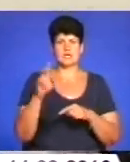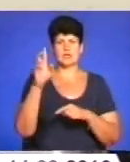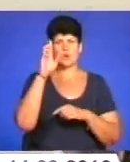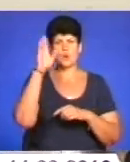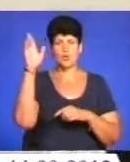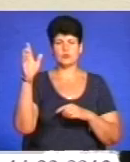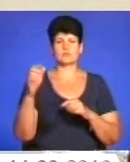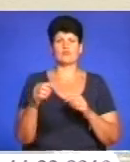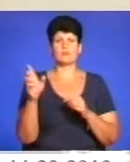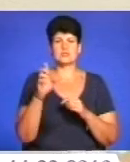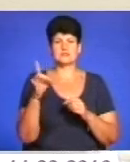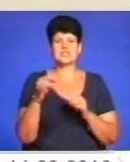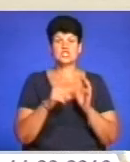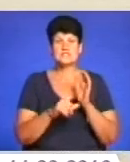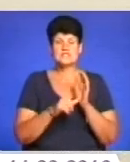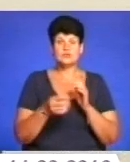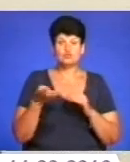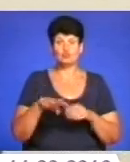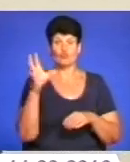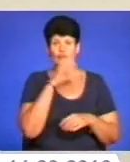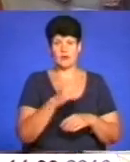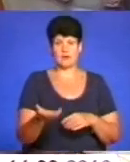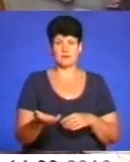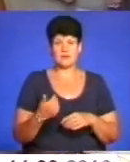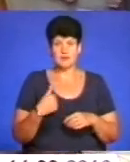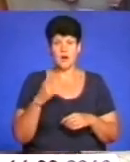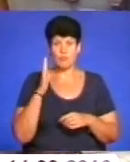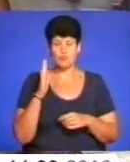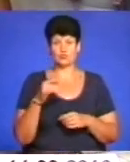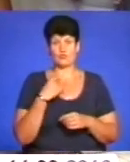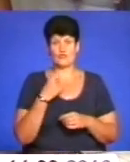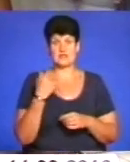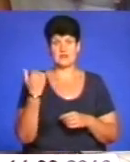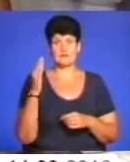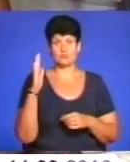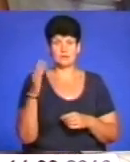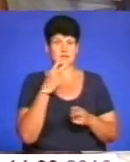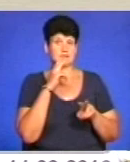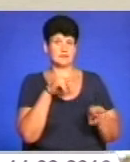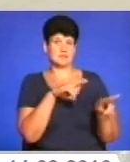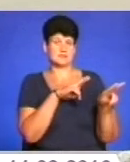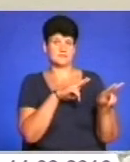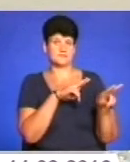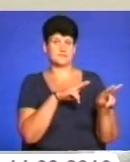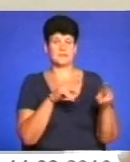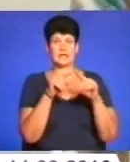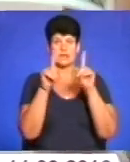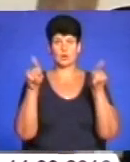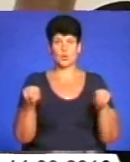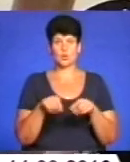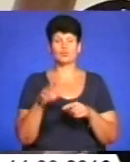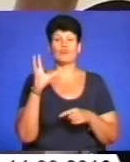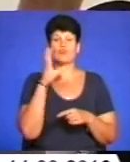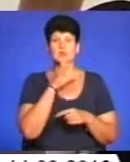одиниць викрадено. Я буду говорити, а ви будь ласка дивіться. Ікону вкрали,